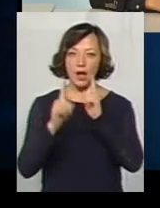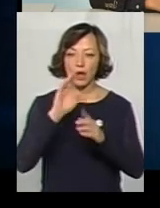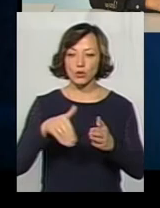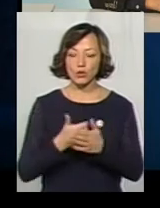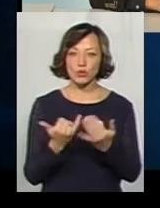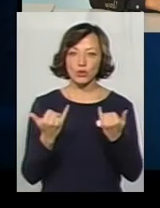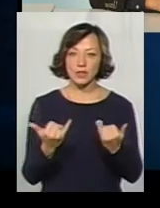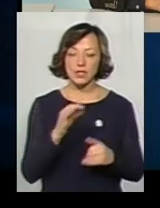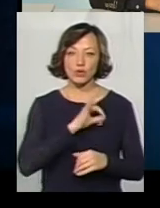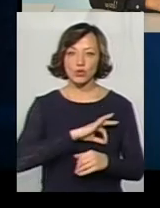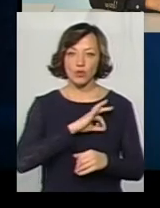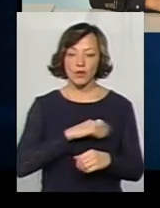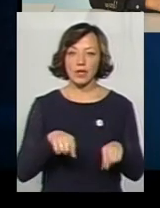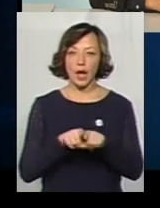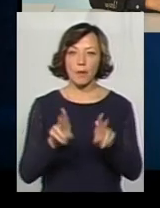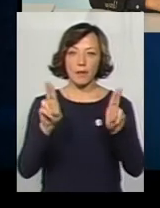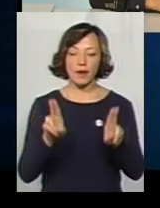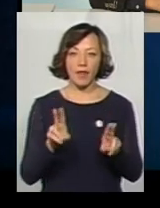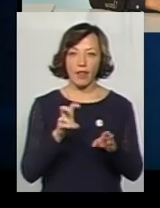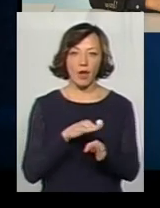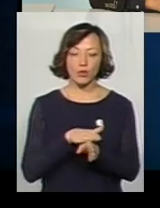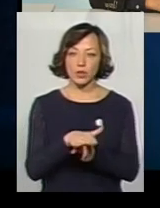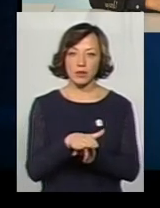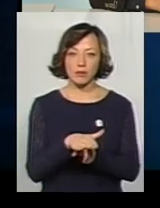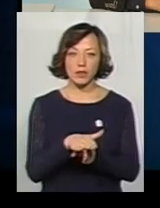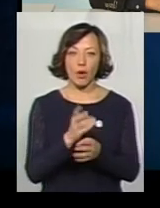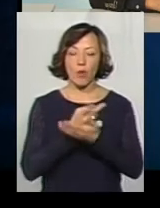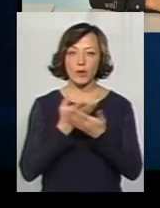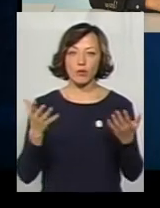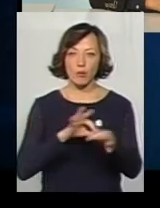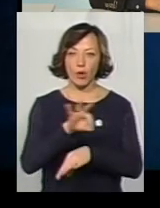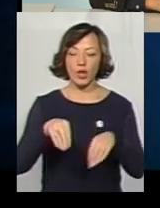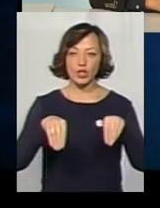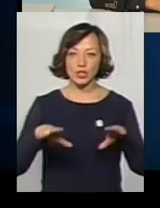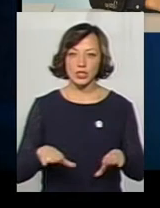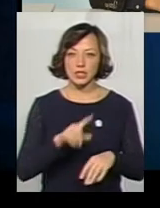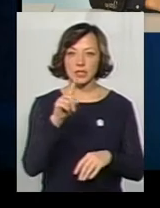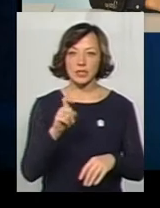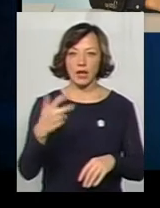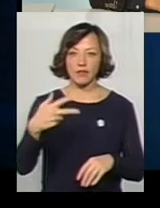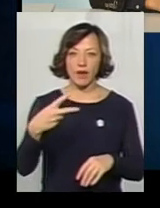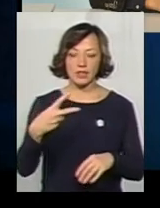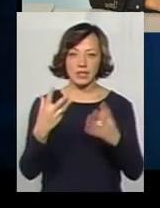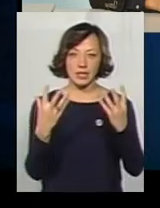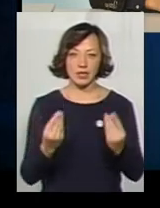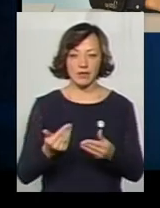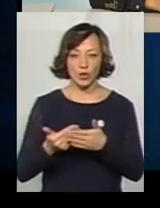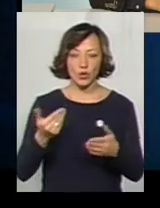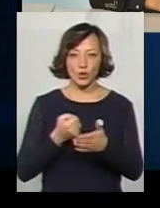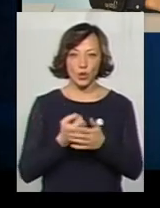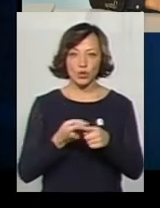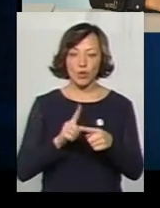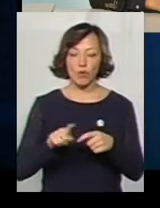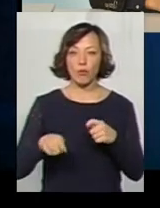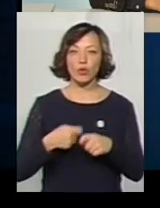цього часу застосовує такий принцип недотримання, оприлюднення проєктів рішень за 20 днів. Тобто до цього часу